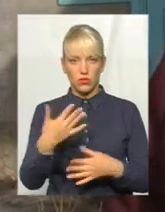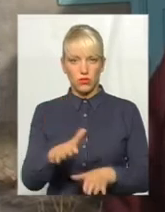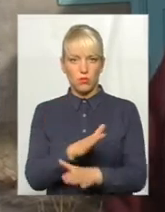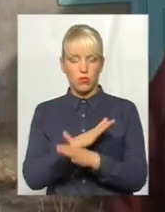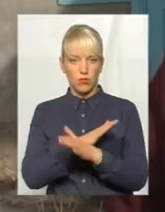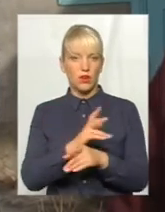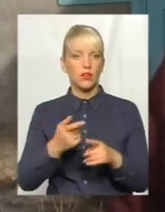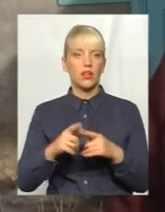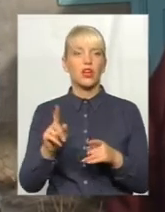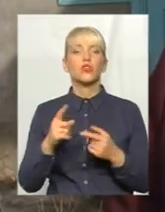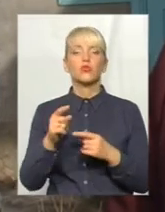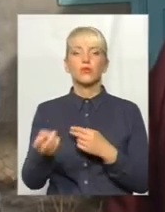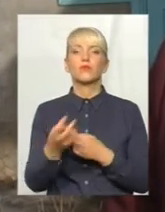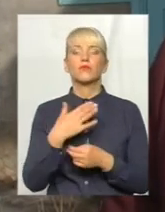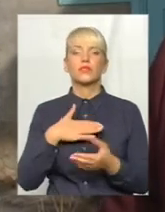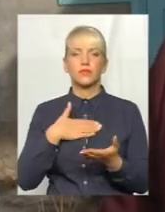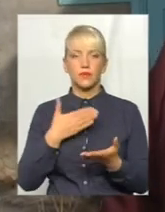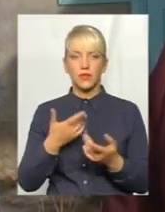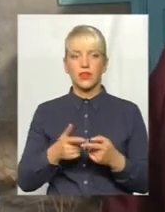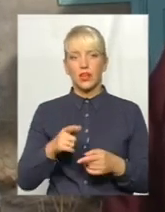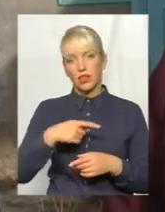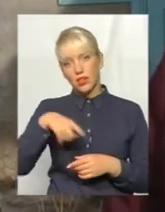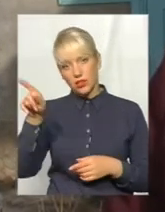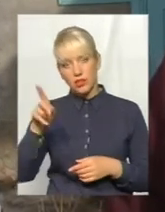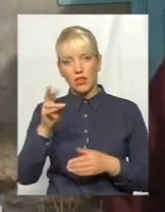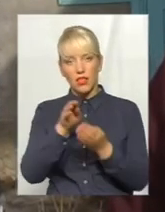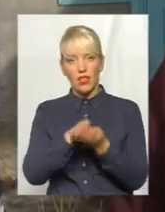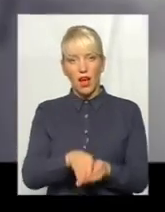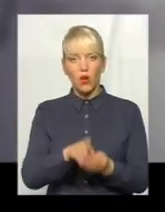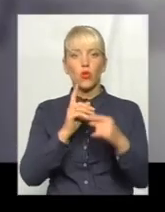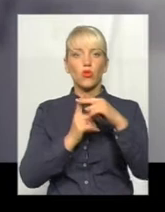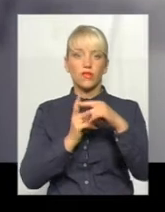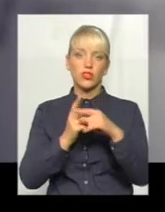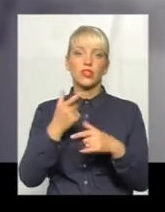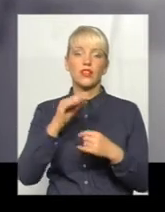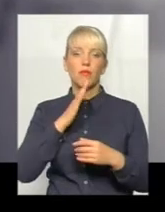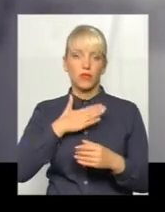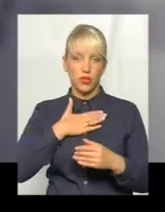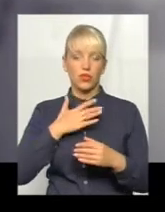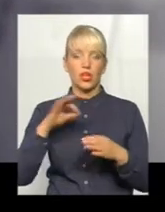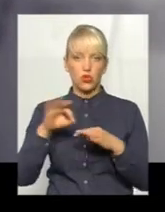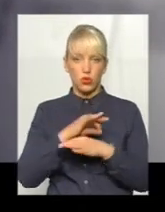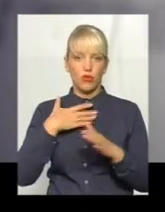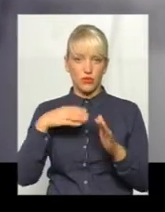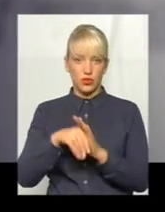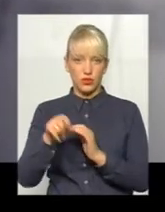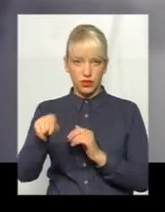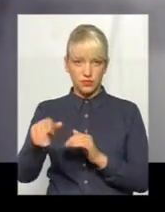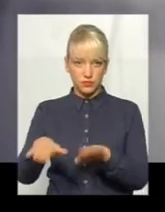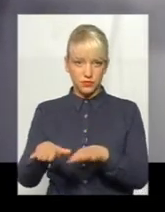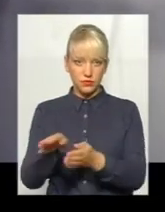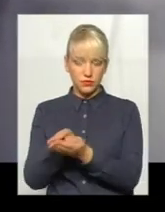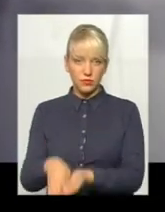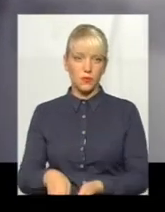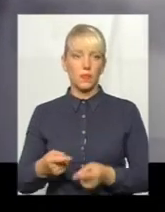освіту. Чому ви до мене сьогодні приїхали? І дід каже на кладовищі, де чоловік мій лежить. Апеляційний суд, до якого подивала Валентина Волянська, скасував